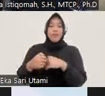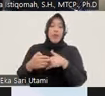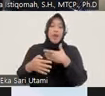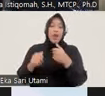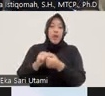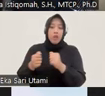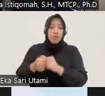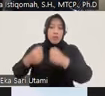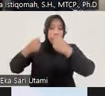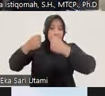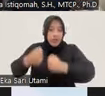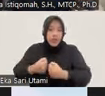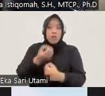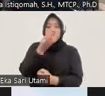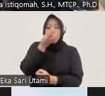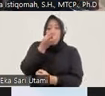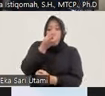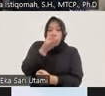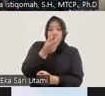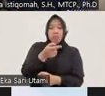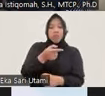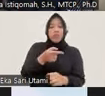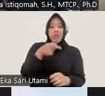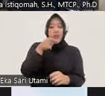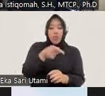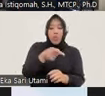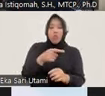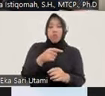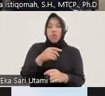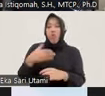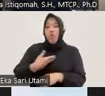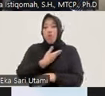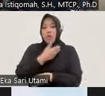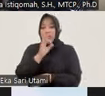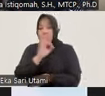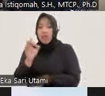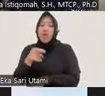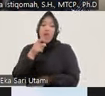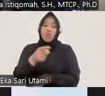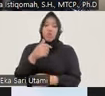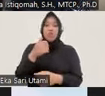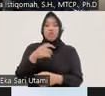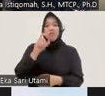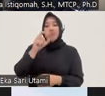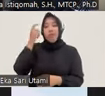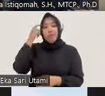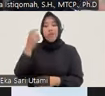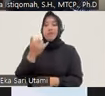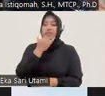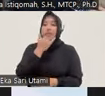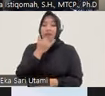tindak pidana yang victimless tidak ada korban itu juga sudah salah besar salahnya luar biasa besarnya gitu ya gak